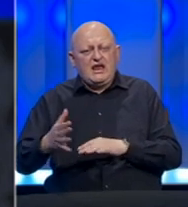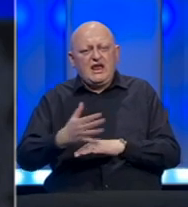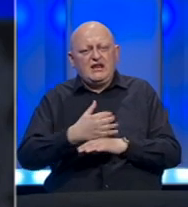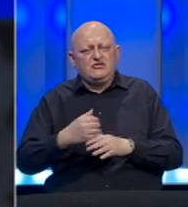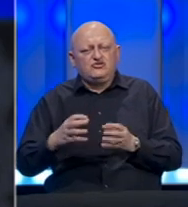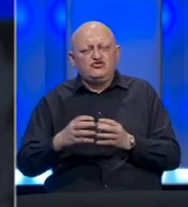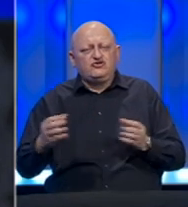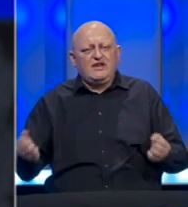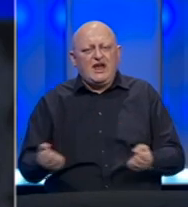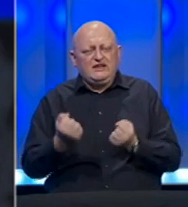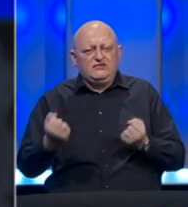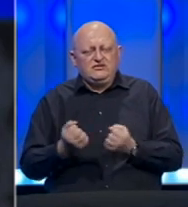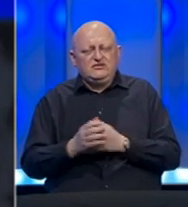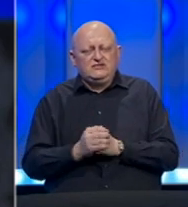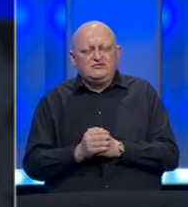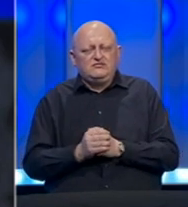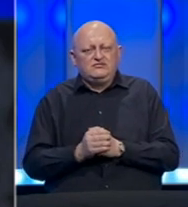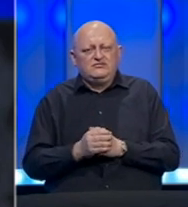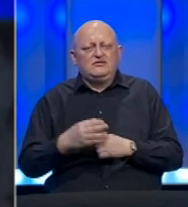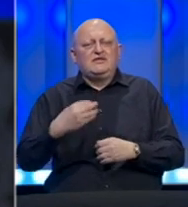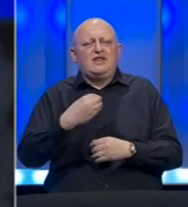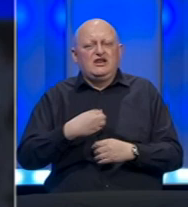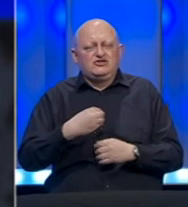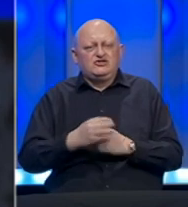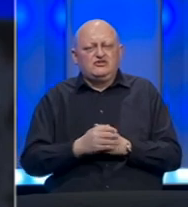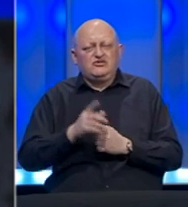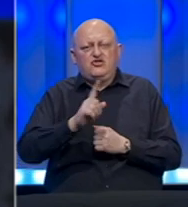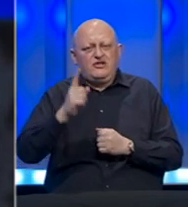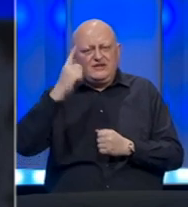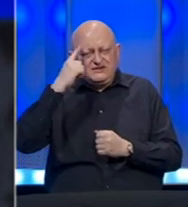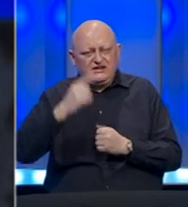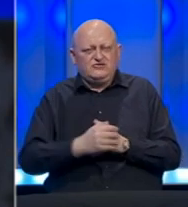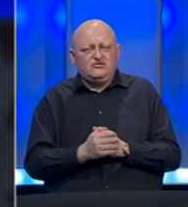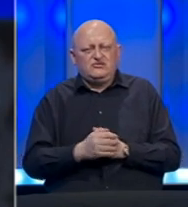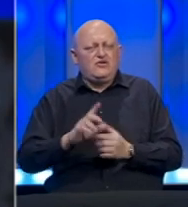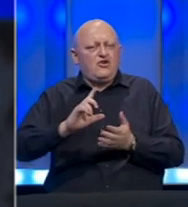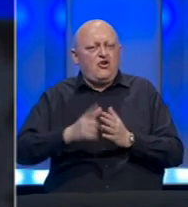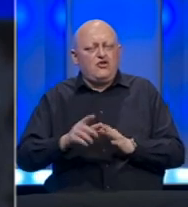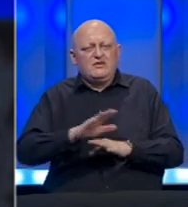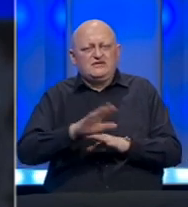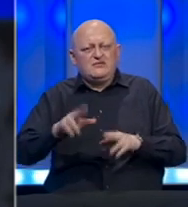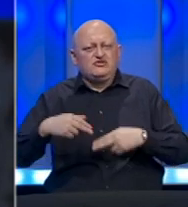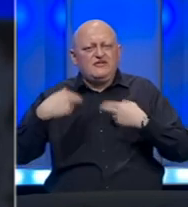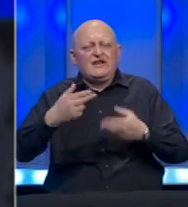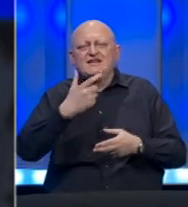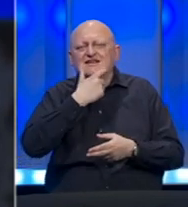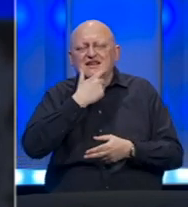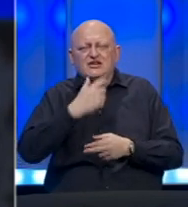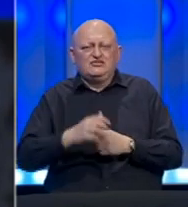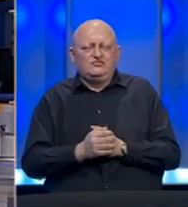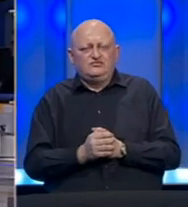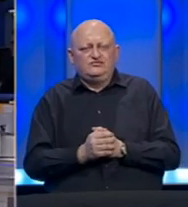i društvenih aktivnosti. No, nažalost, to ne znači da se odmah sve može vratiti na staro.